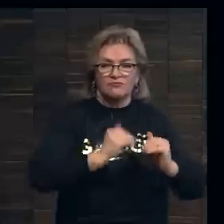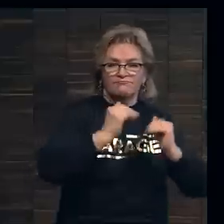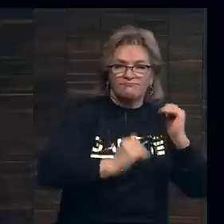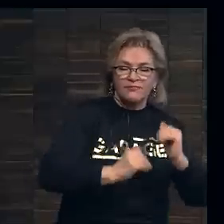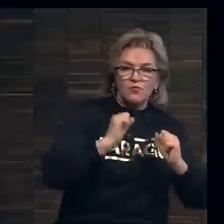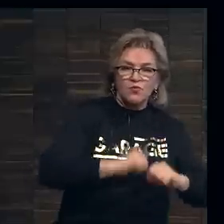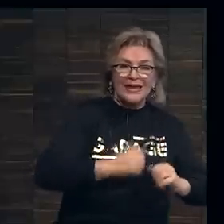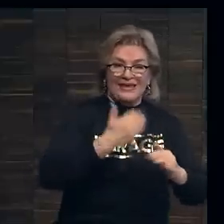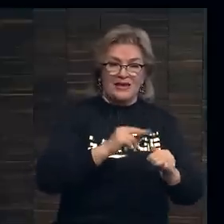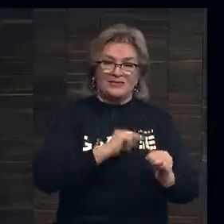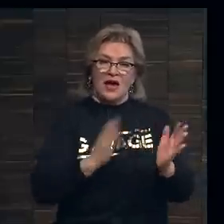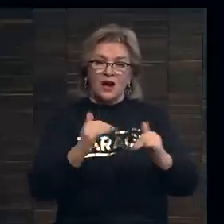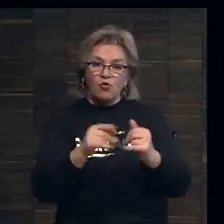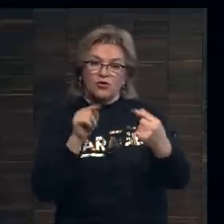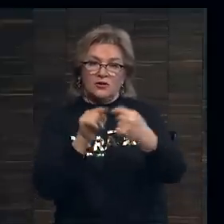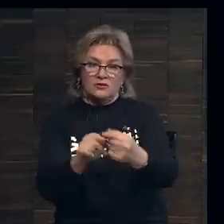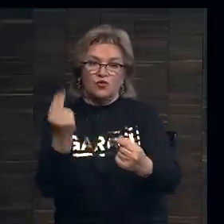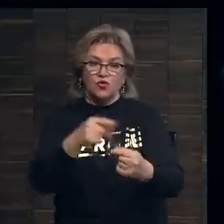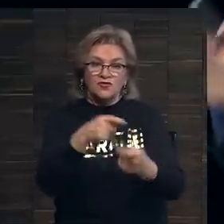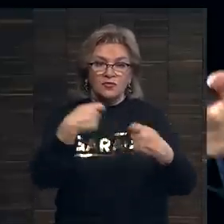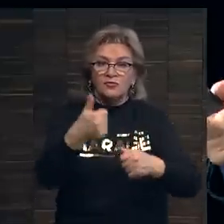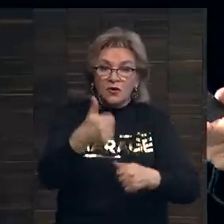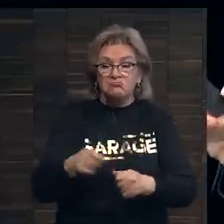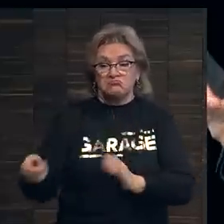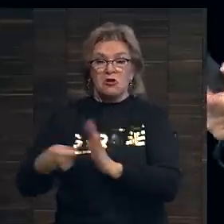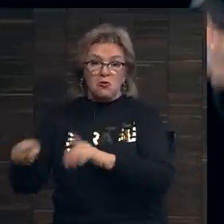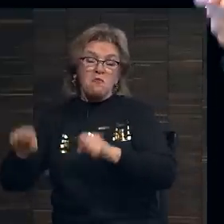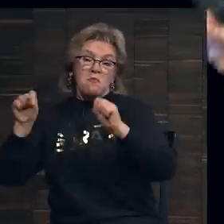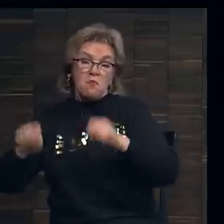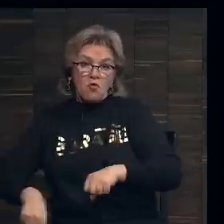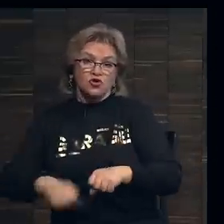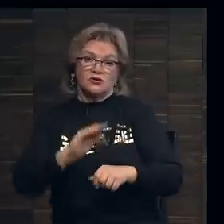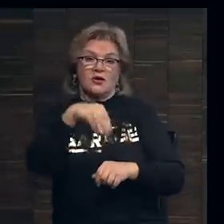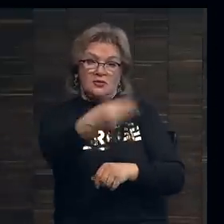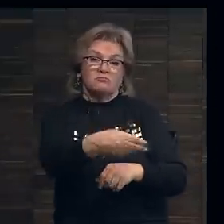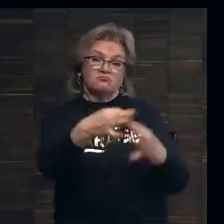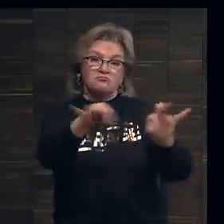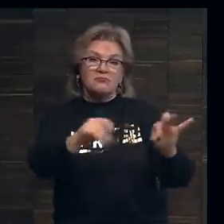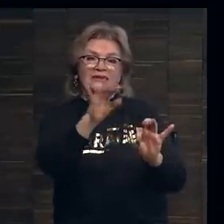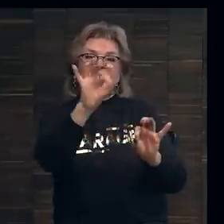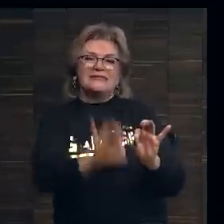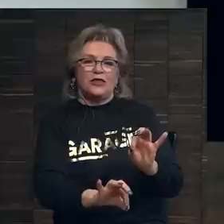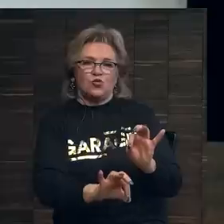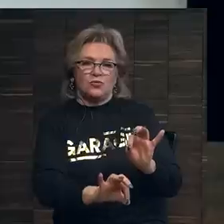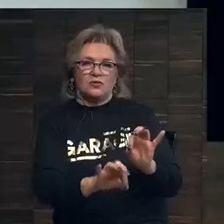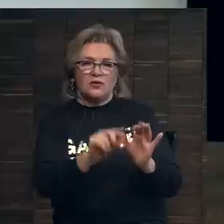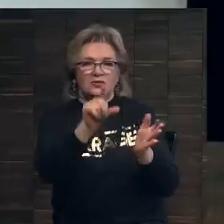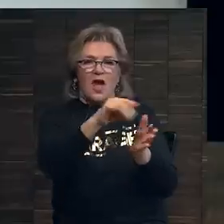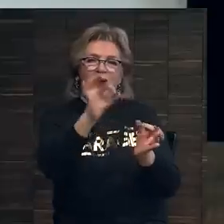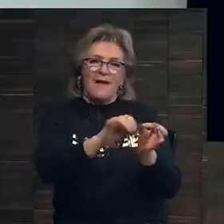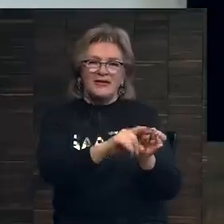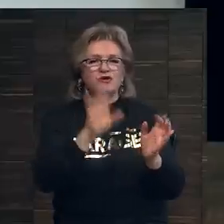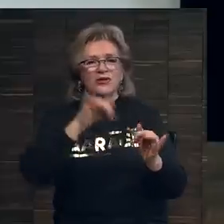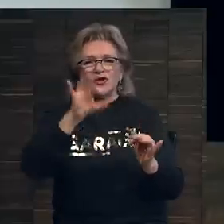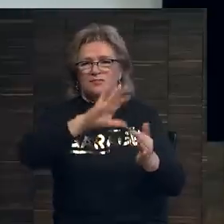если работы определенного художника хорошо продаются, то акционный дом может дать продавцу скидку на комиссию или, может быть, даже